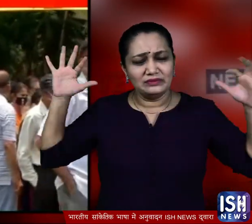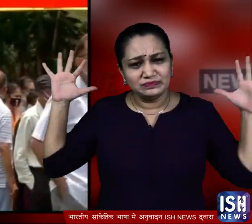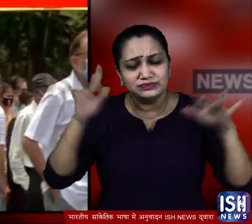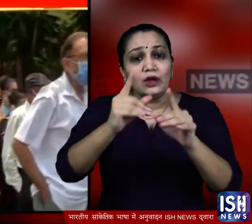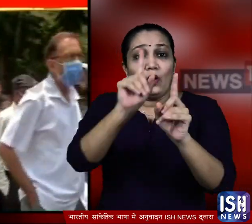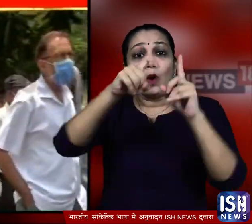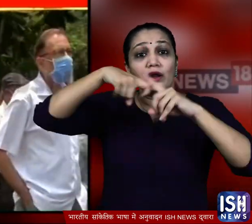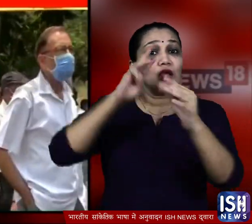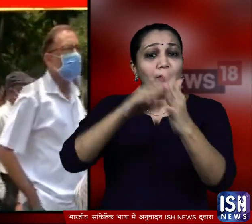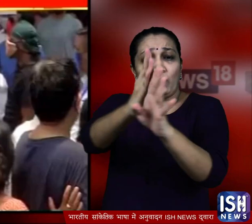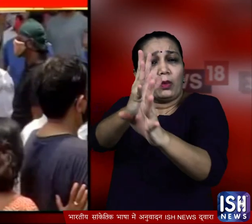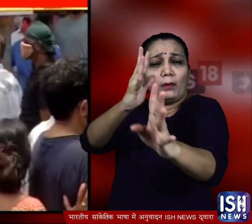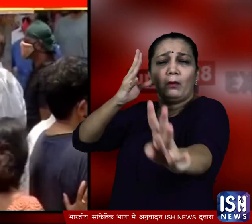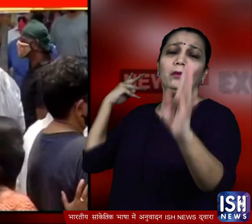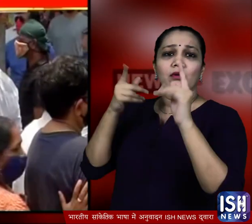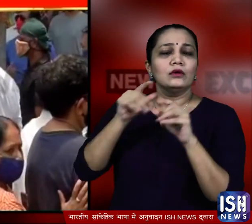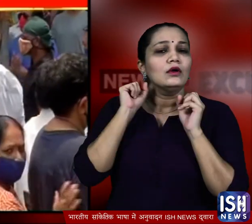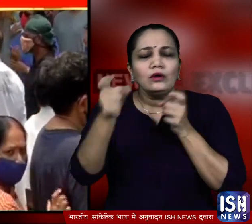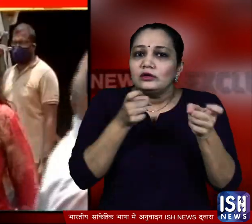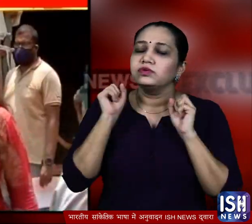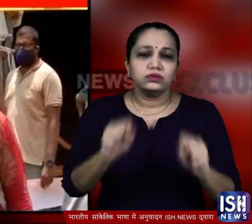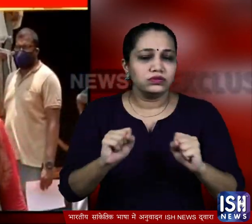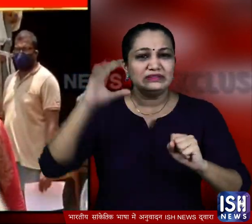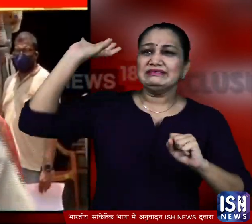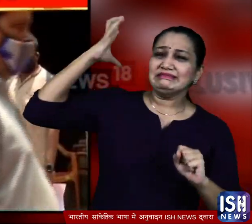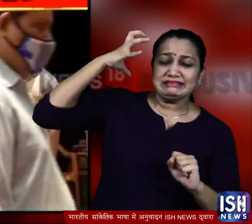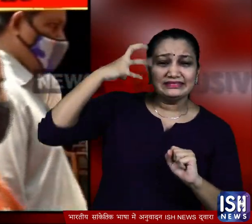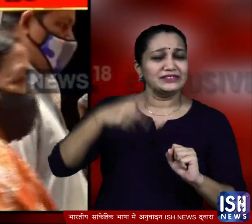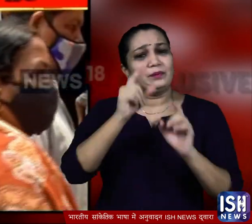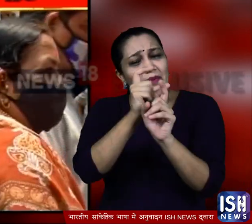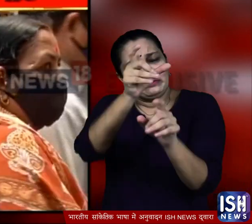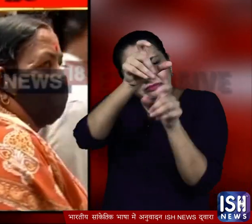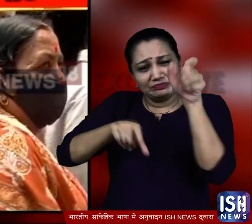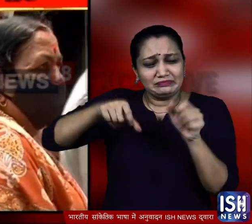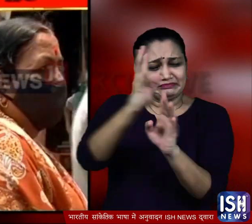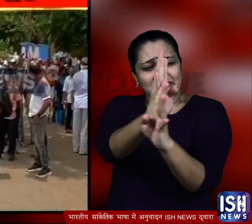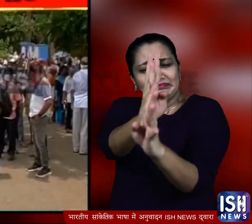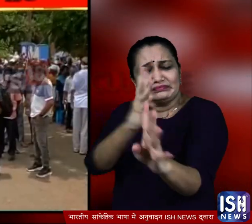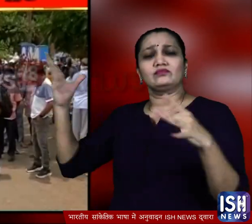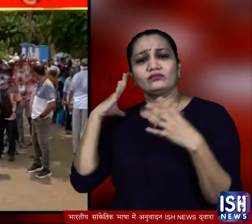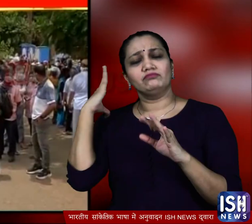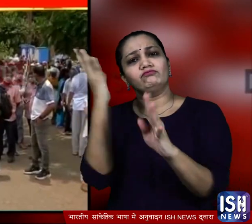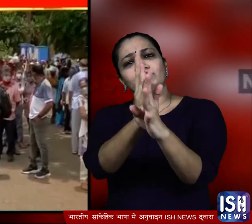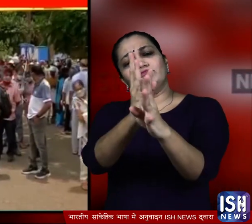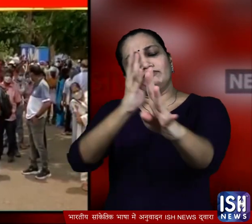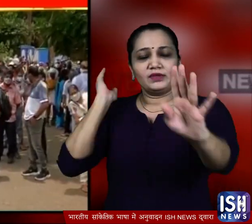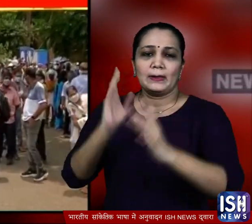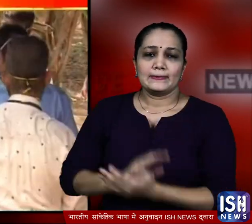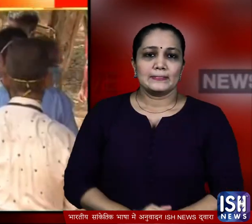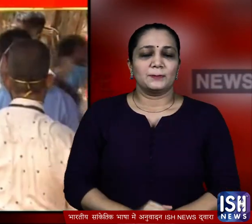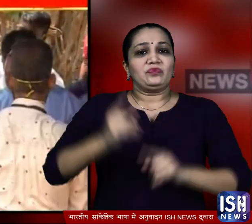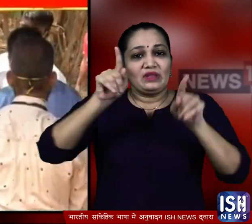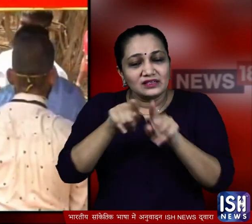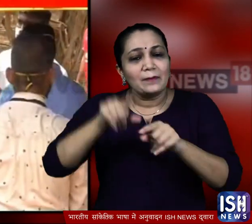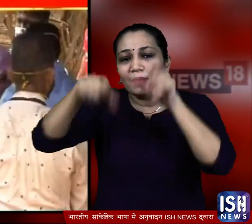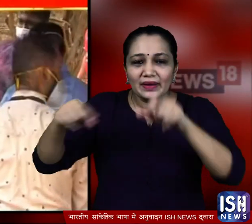लोगों ने एक किलोमीटर लंबी लाइन लगा दी जिसे सभालना मुश्किल हो गया कड़ी धूट के बावजूद लोग कतारों में खड़े होकर अपनी बारी का इंतजार करते दिखाई दिए